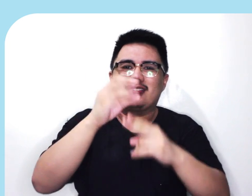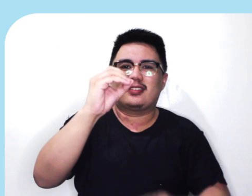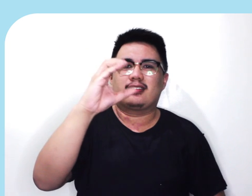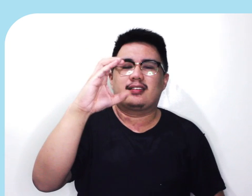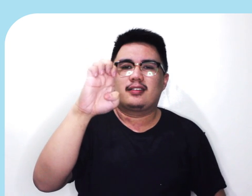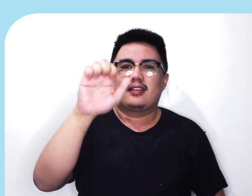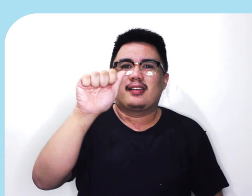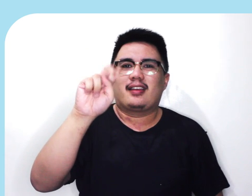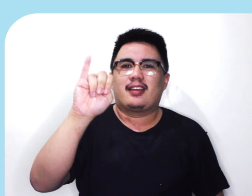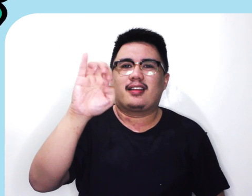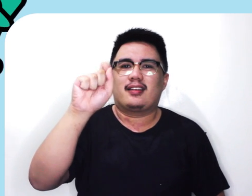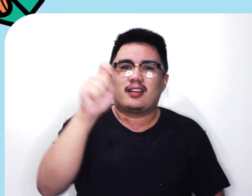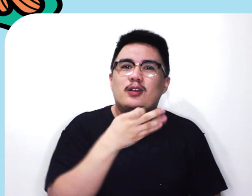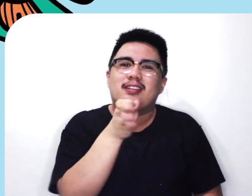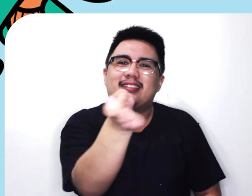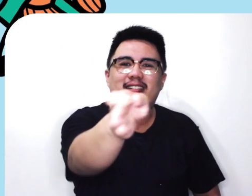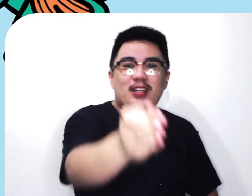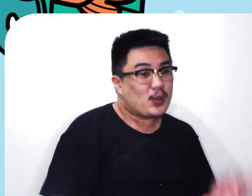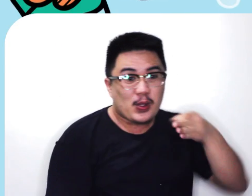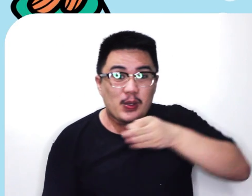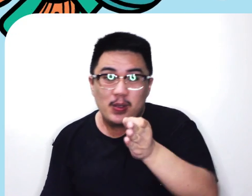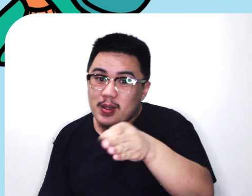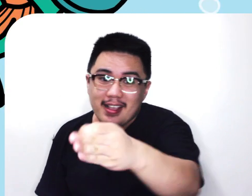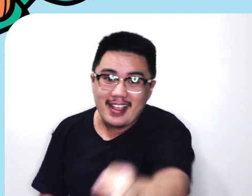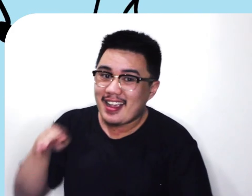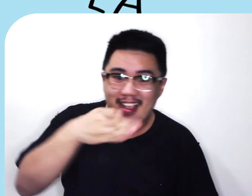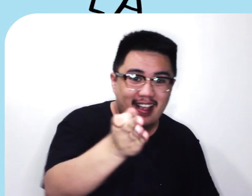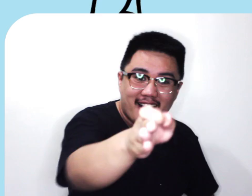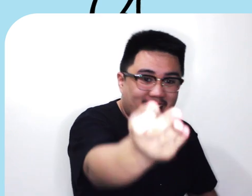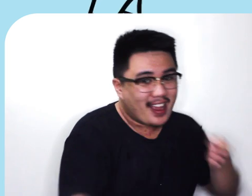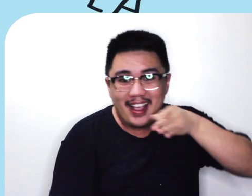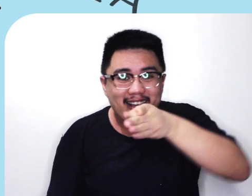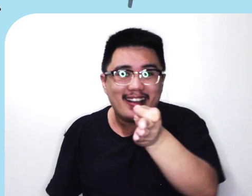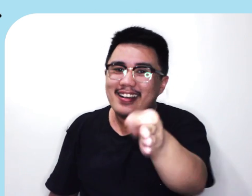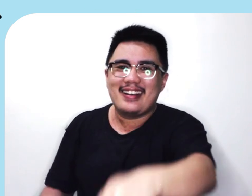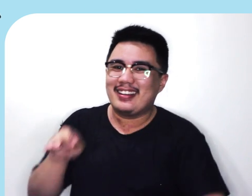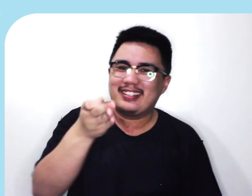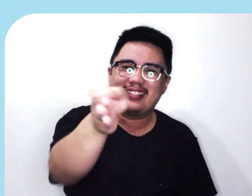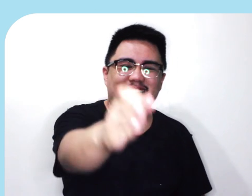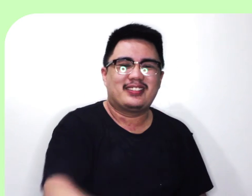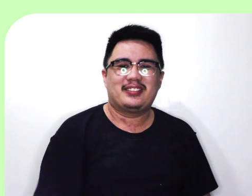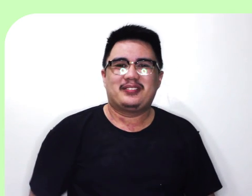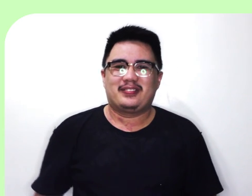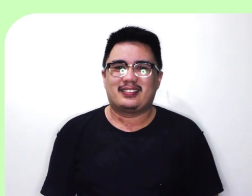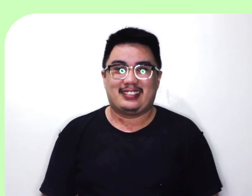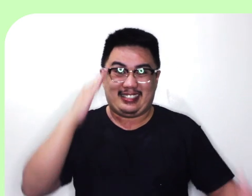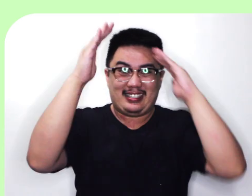Lak-lal-lak-lak-lak-lak-moy! Lak-lal-lak-lak-lak-lak-lak-moy!